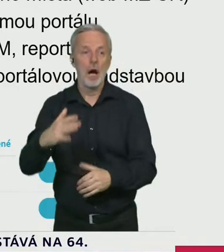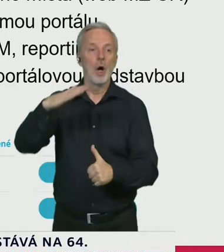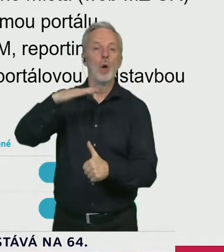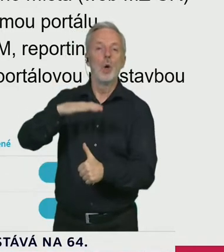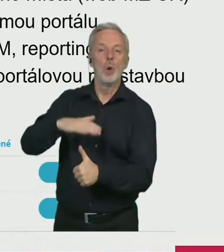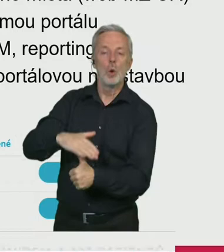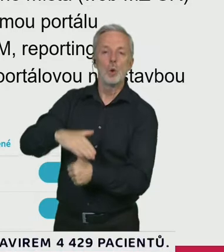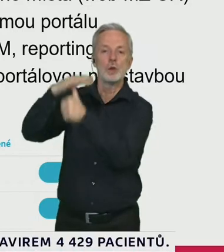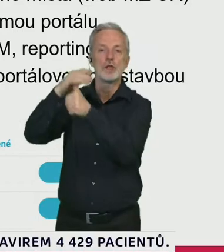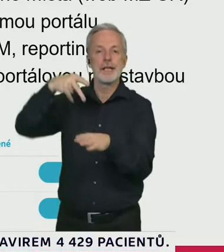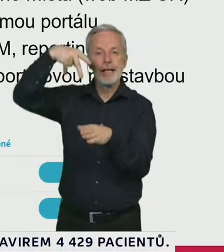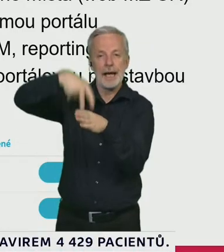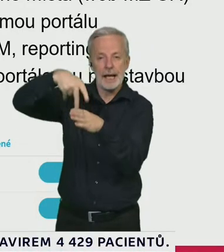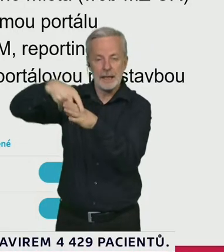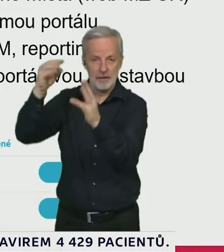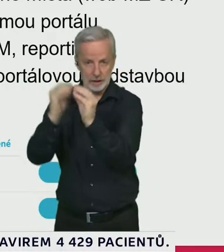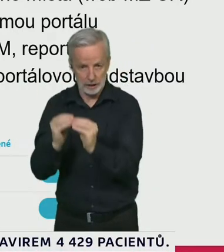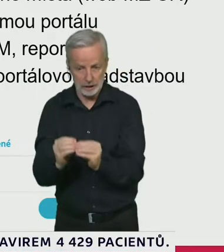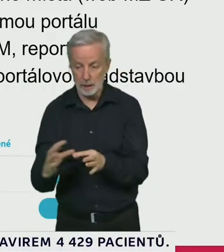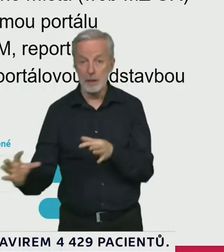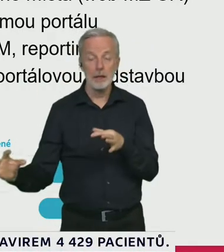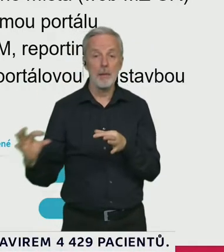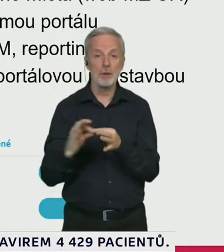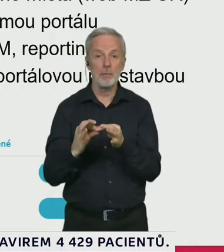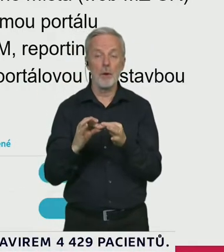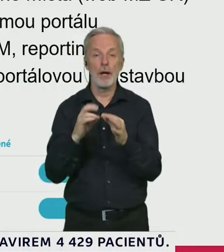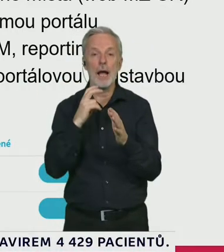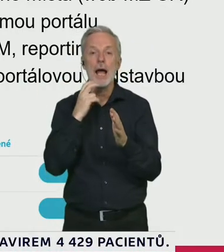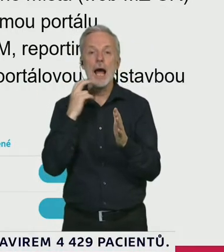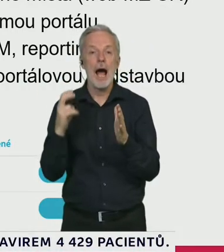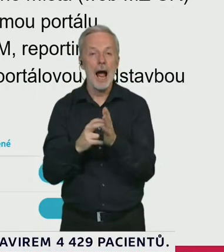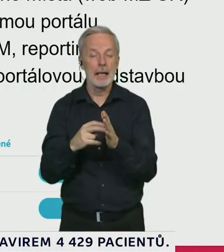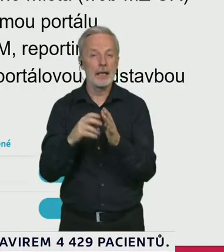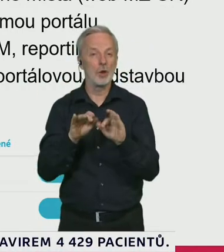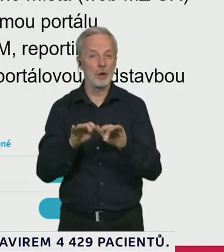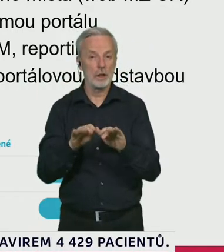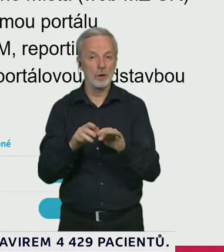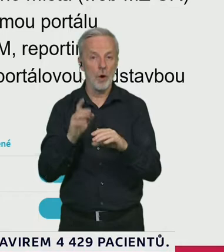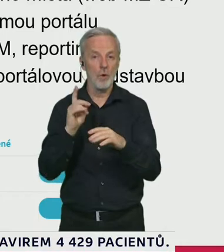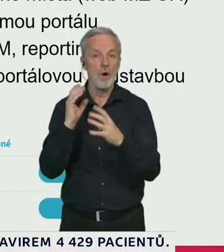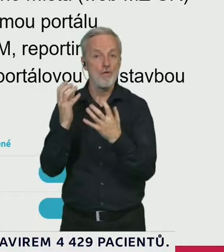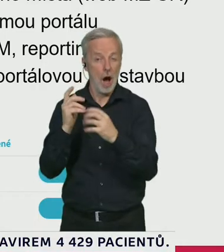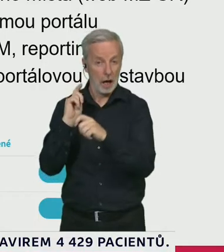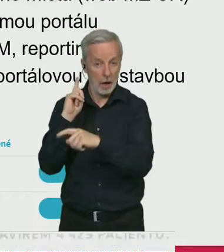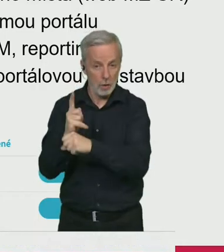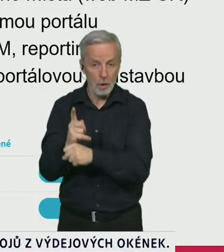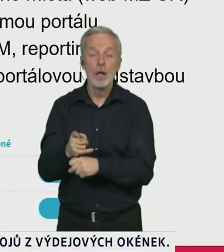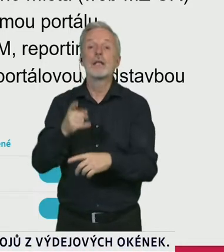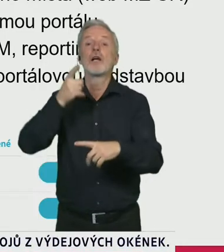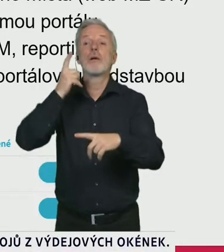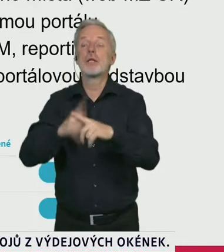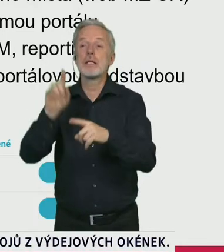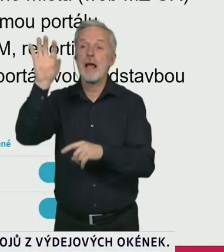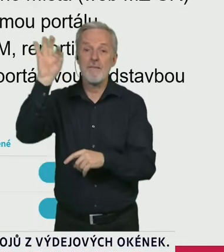napojen na elektronickou žádanku, takže vlastně při té objednávce se objednáte na to konkrétní odběrové místo,